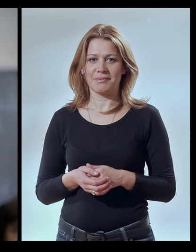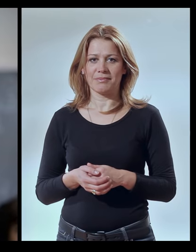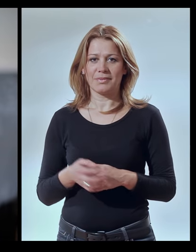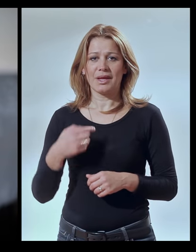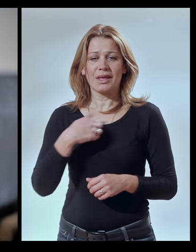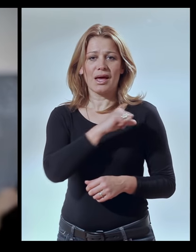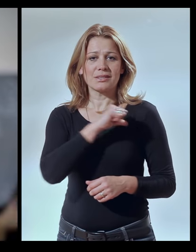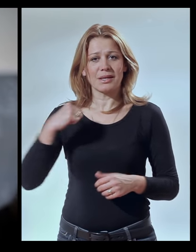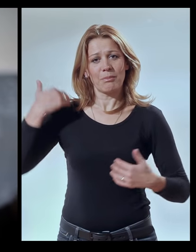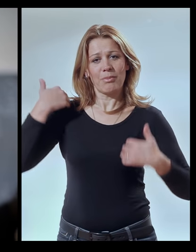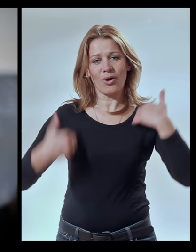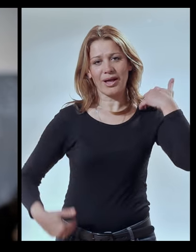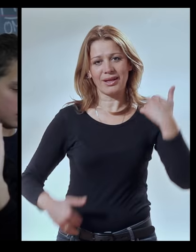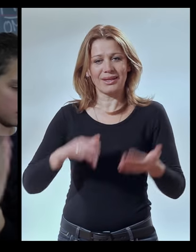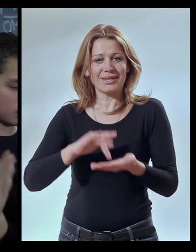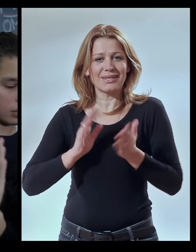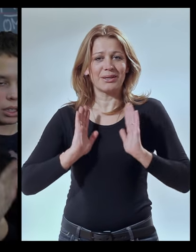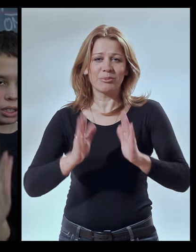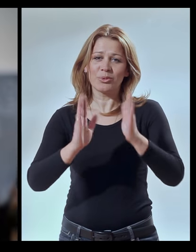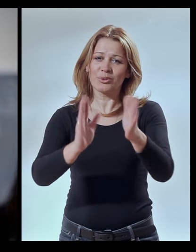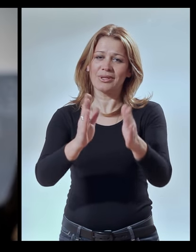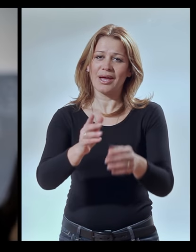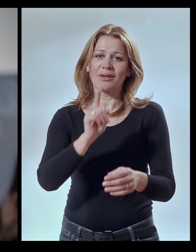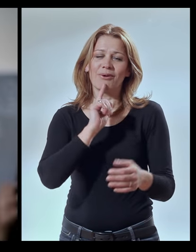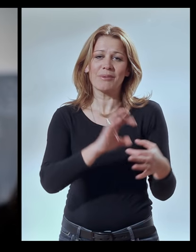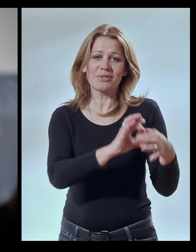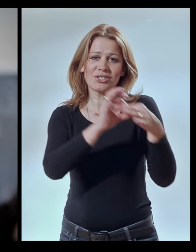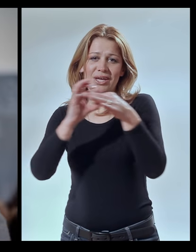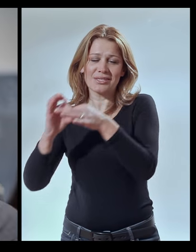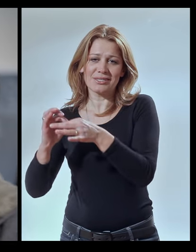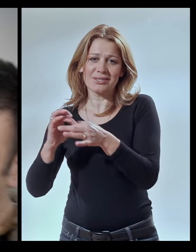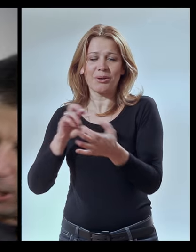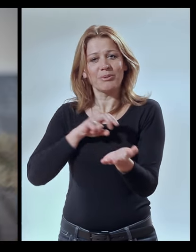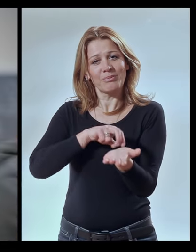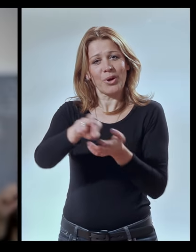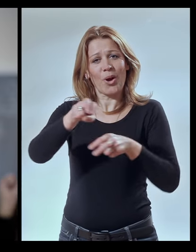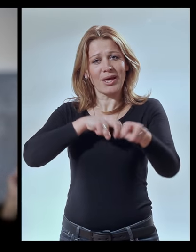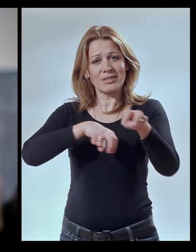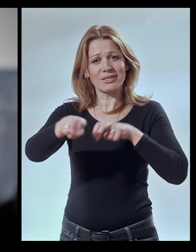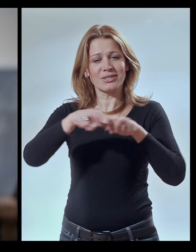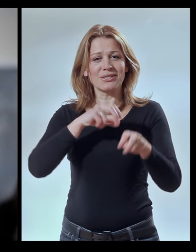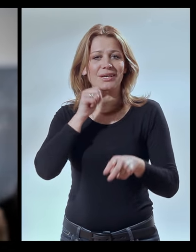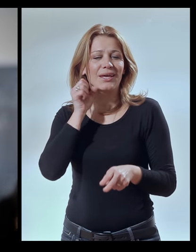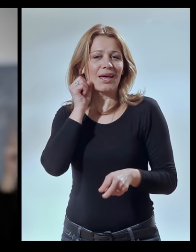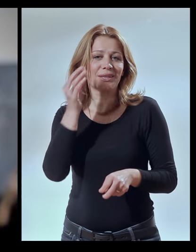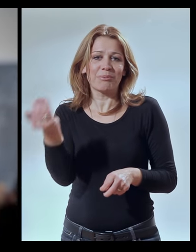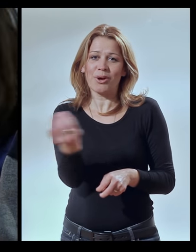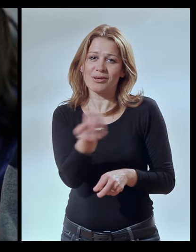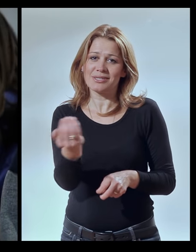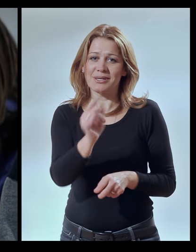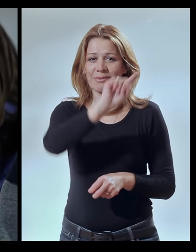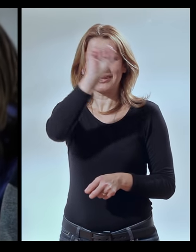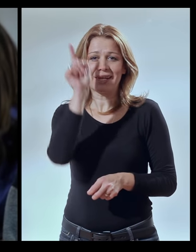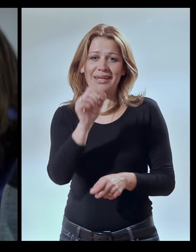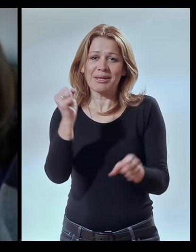Ja sam bogaj nasred puta, kojom često prolaziš I kad prosim da li